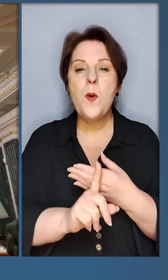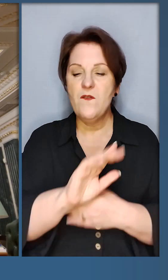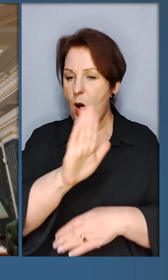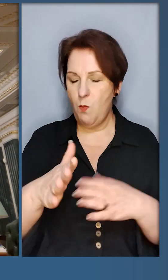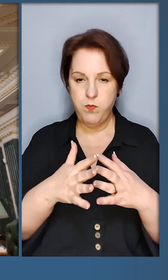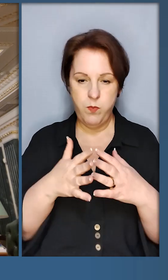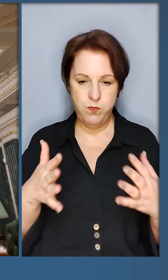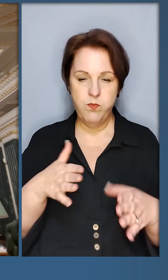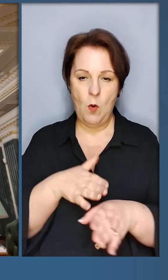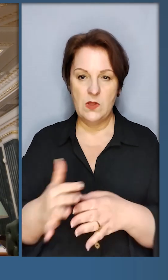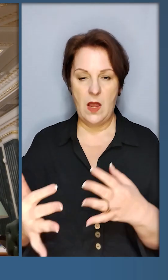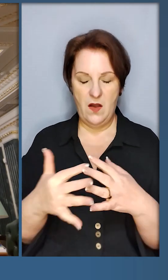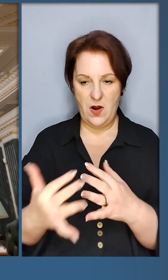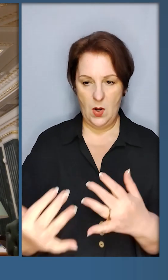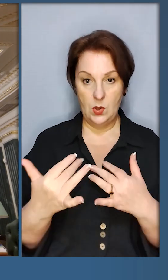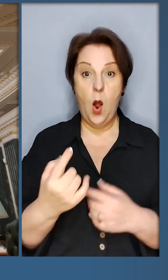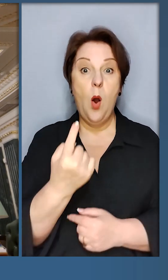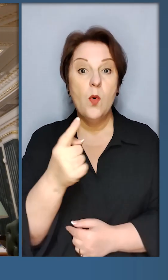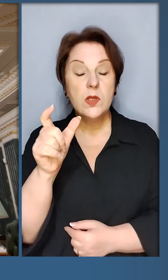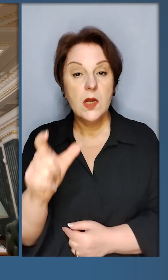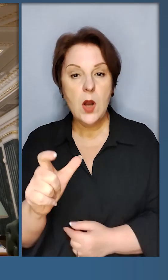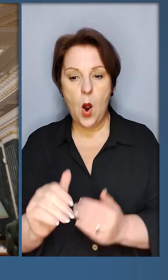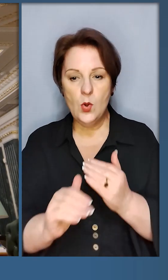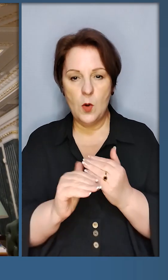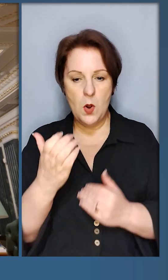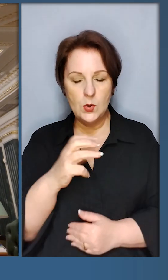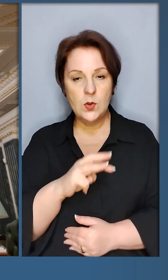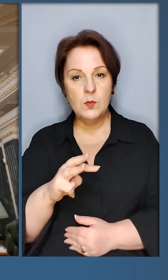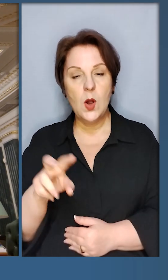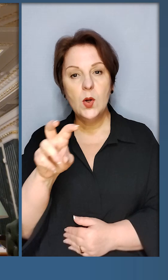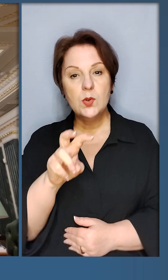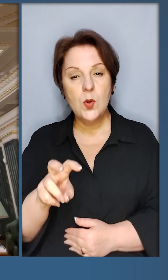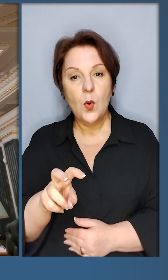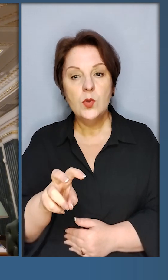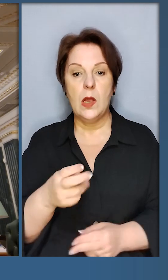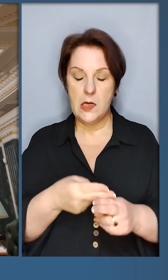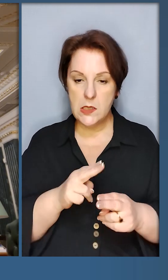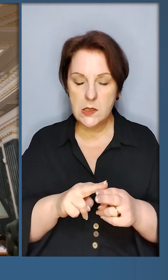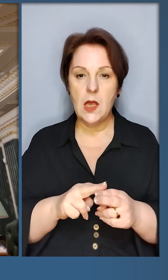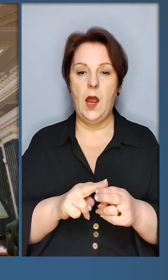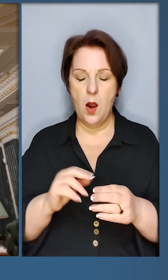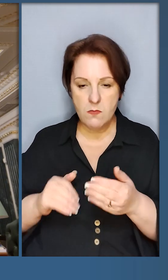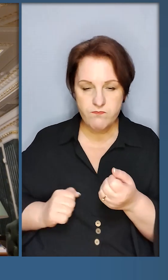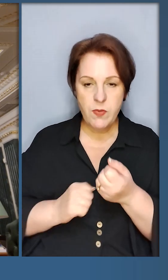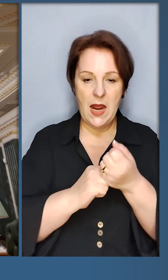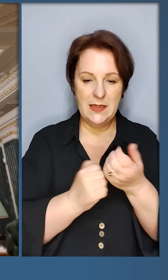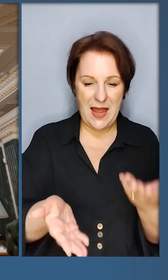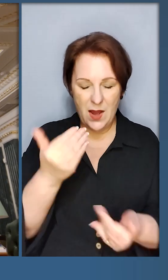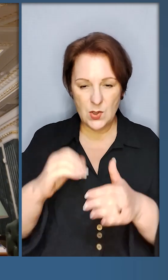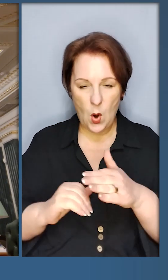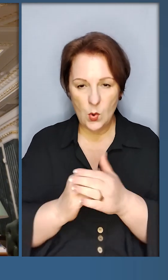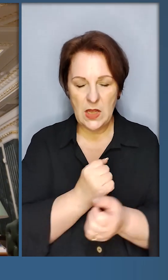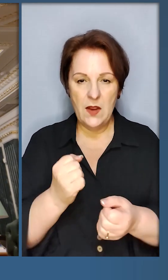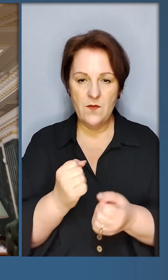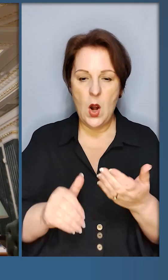початку повномасштабного вторгнення. Одна людина допомагає на сотні мільйонів доларів від цієї підтримки розмінування